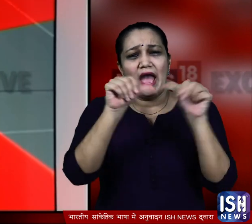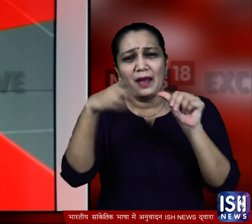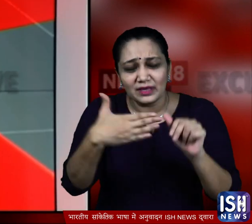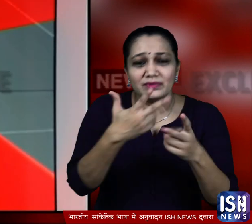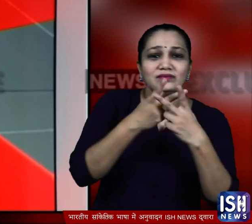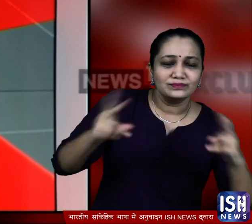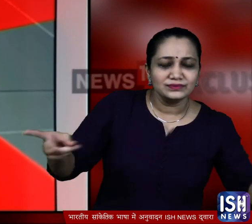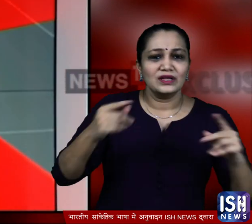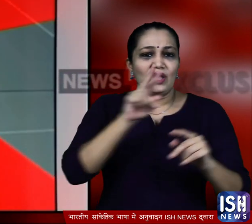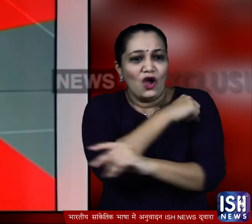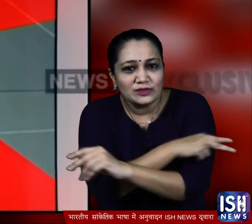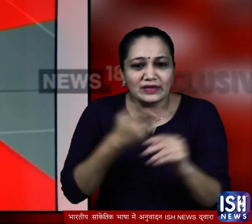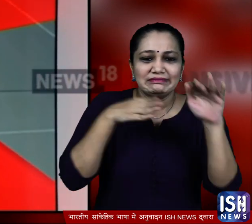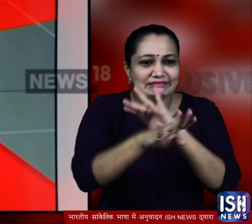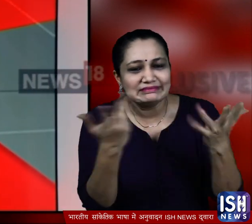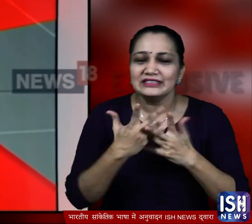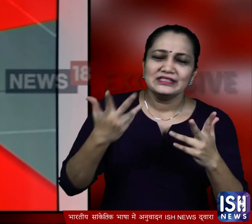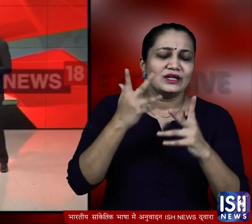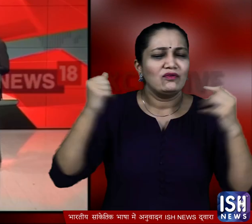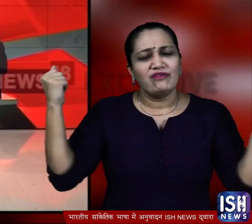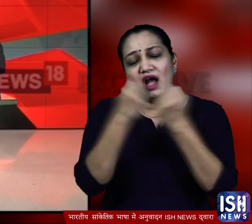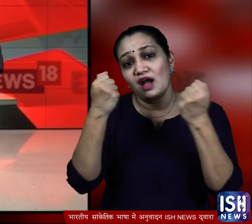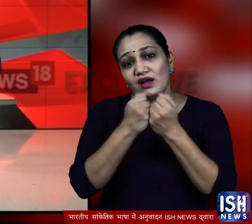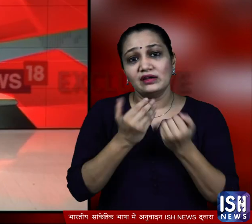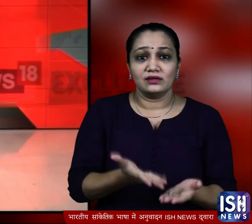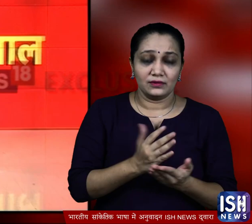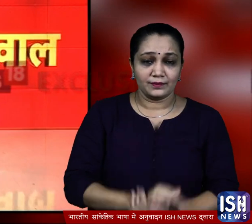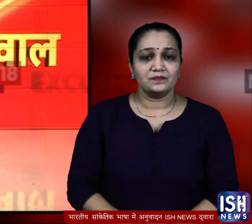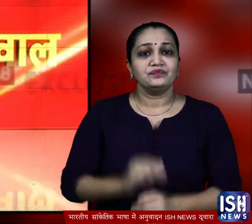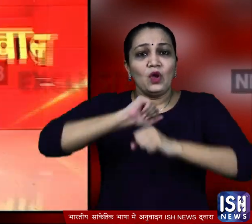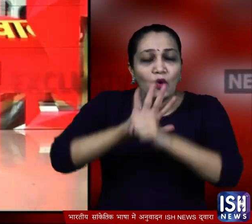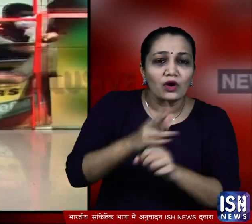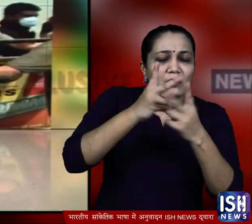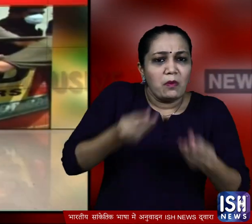के एहमदाबाद में करोना मरीजों को अस्पताल में भरती कराने के लिए मारा मारी तक शुरू हो गई